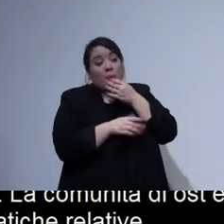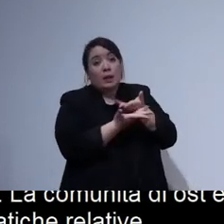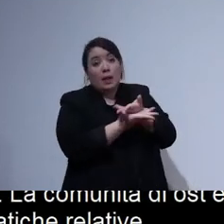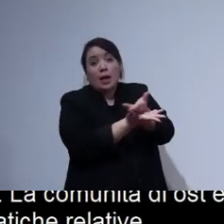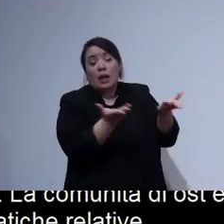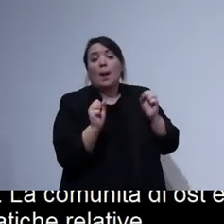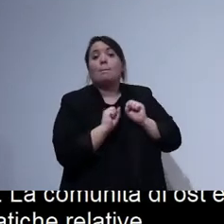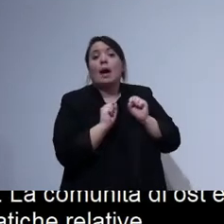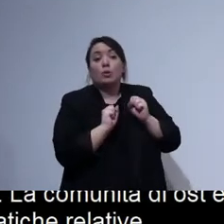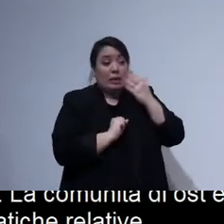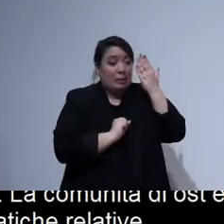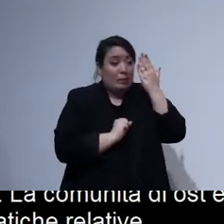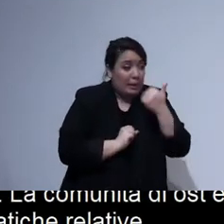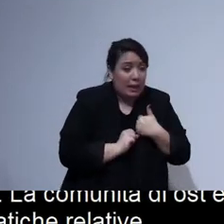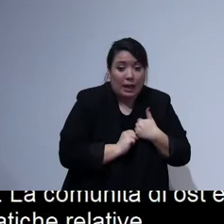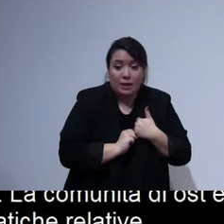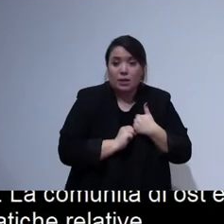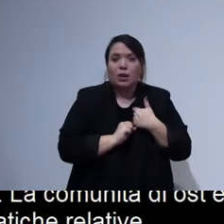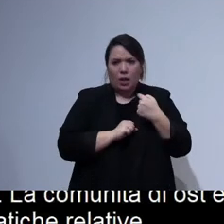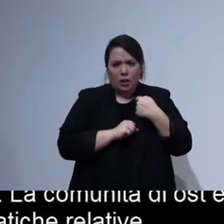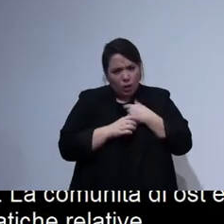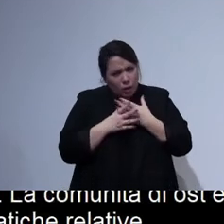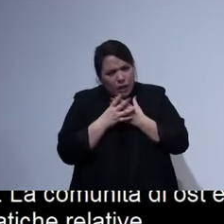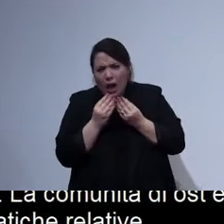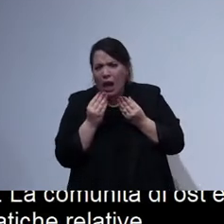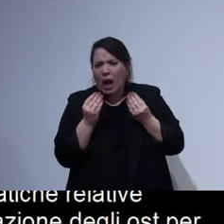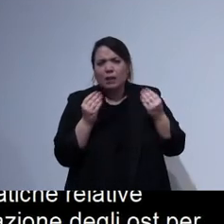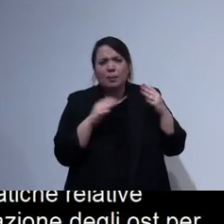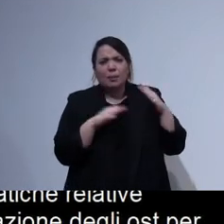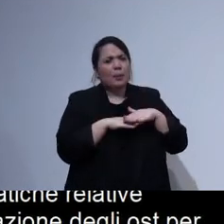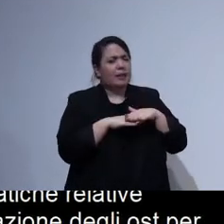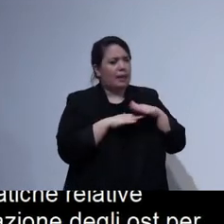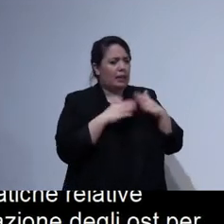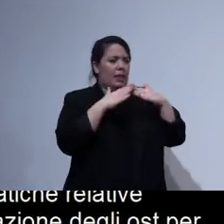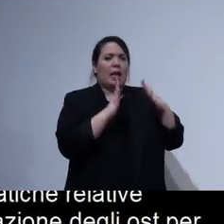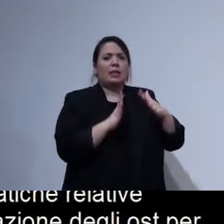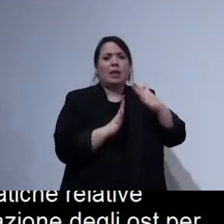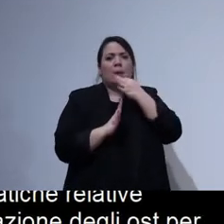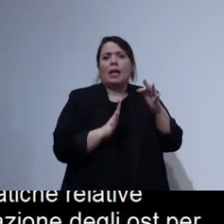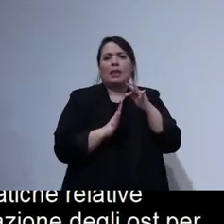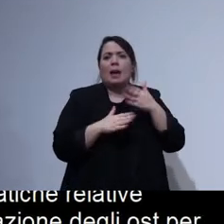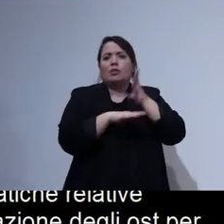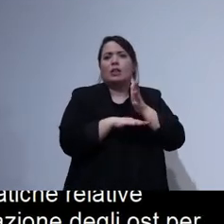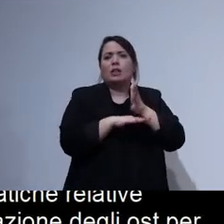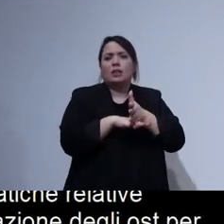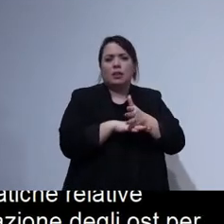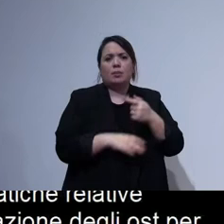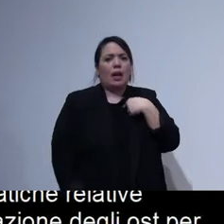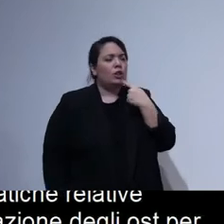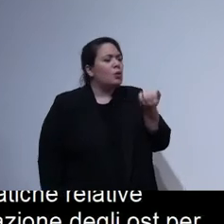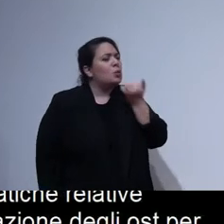sbagliare. Io ho parlato con molti ost che magari avevano case accessibili e chiedevo ma come mai non metti i